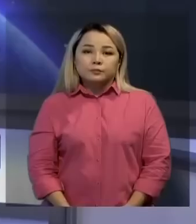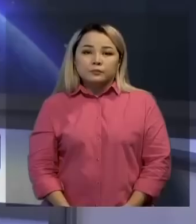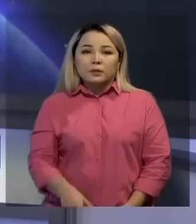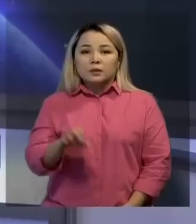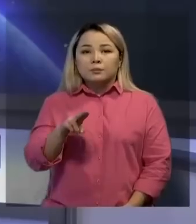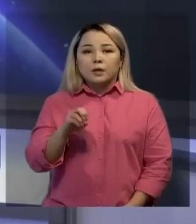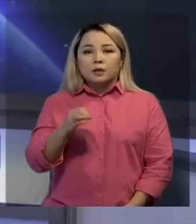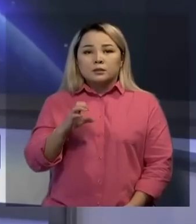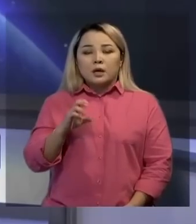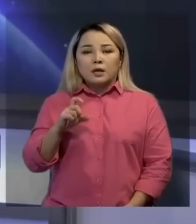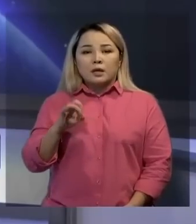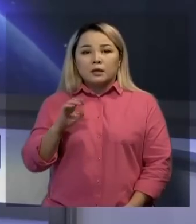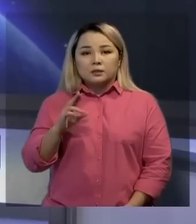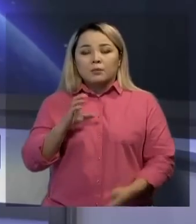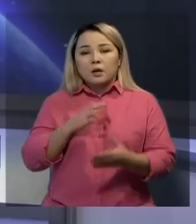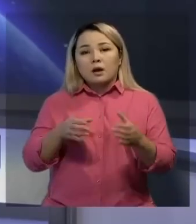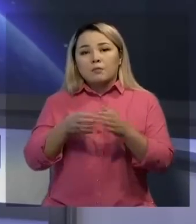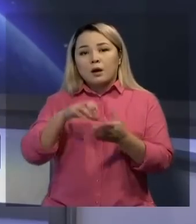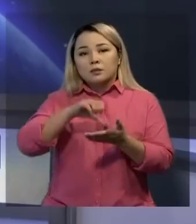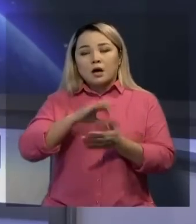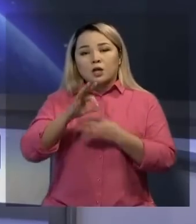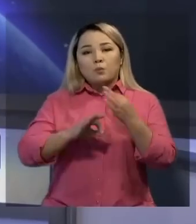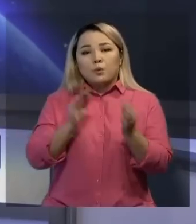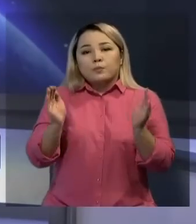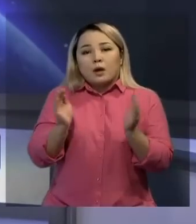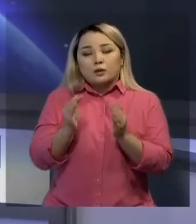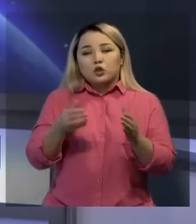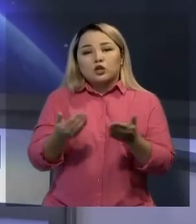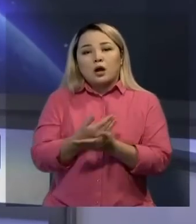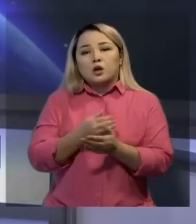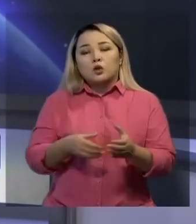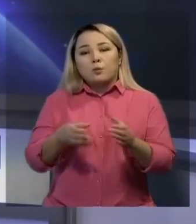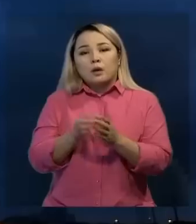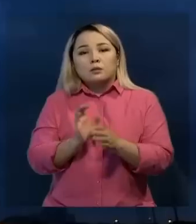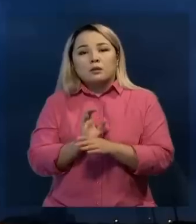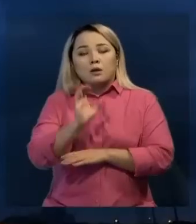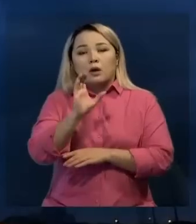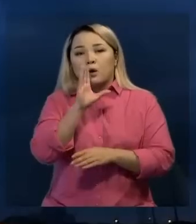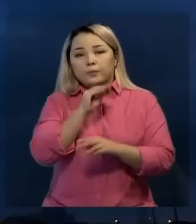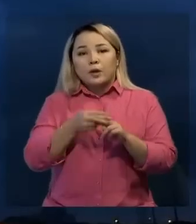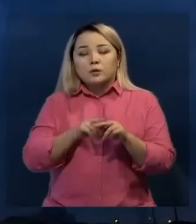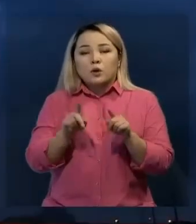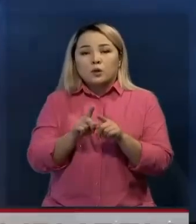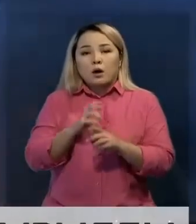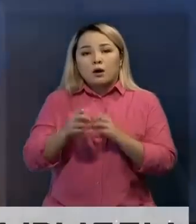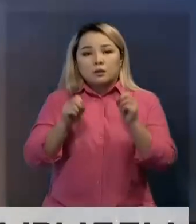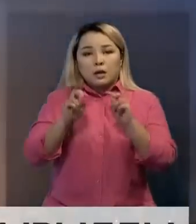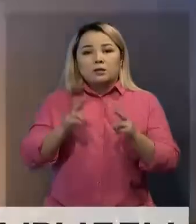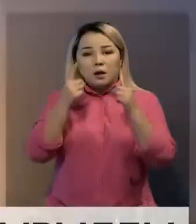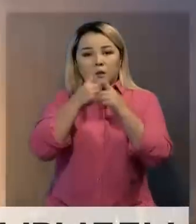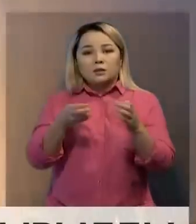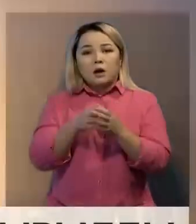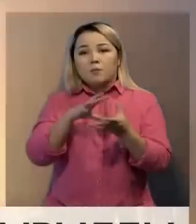Спойсекс кампаниясы Снарлет шағын спутниктерінің жаңа топтамасын сәтті ұшырды. Халғар алға кентіктердің қабырлауынша